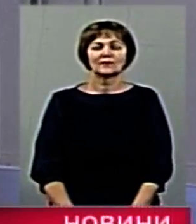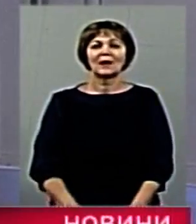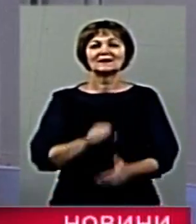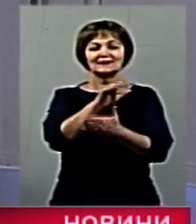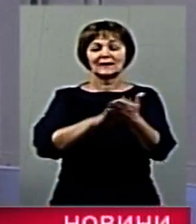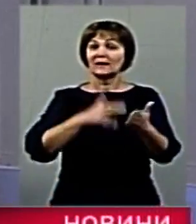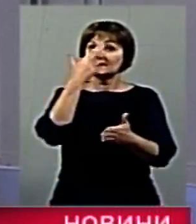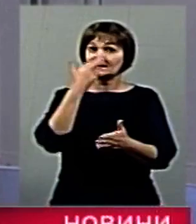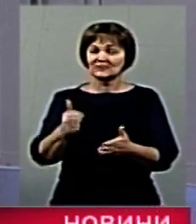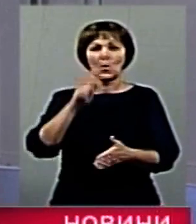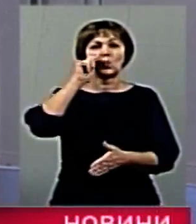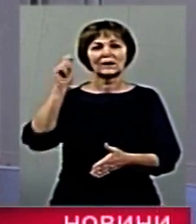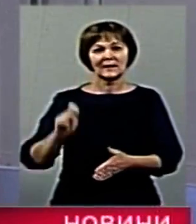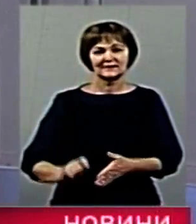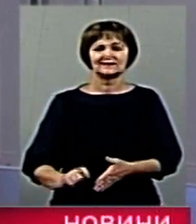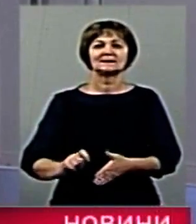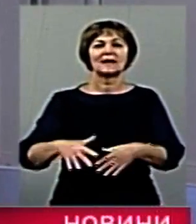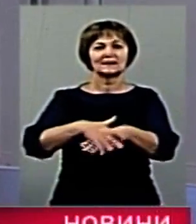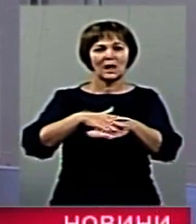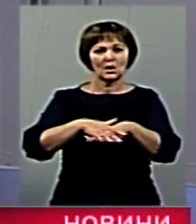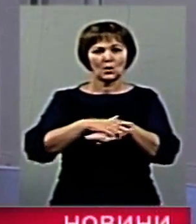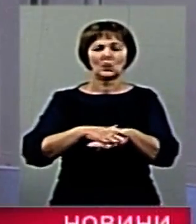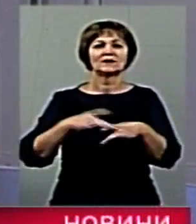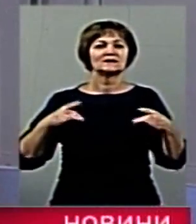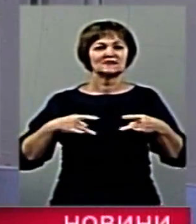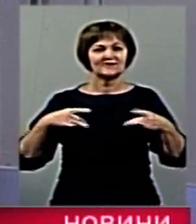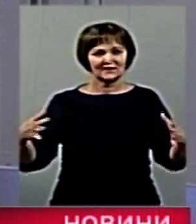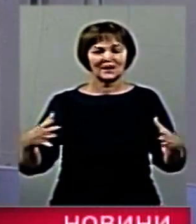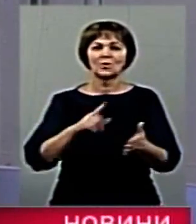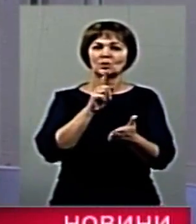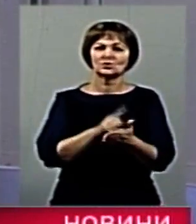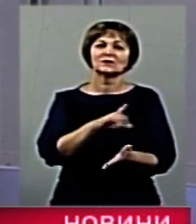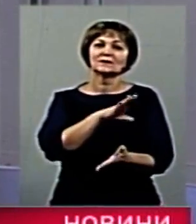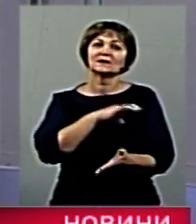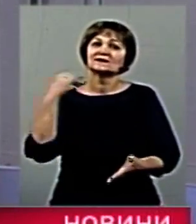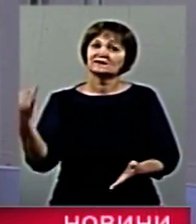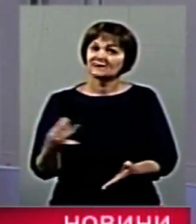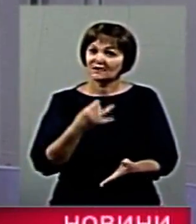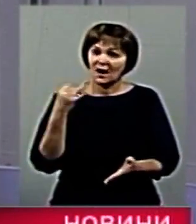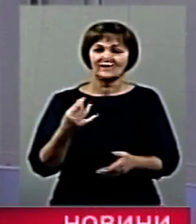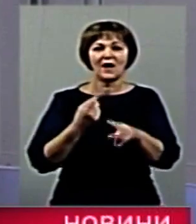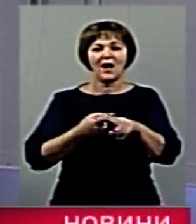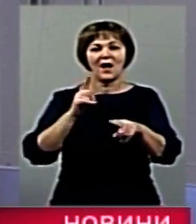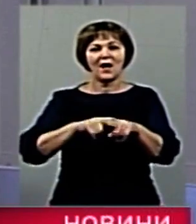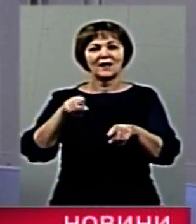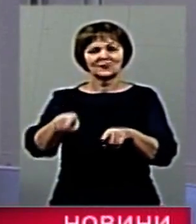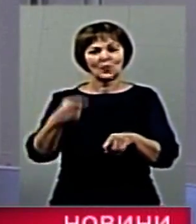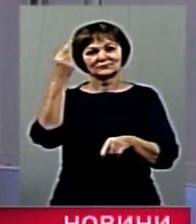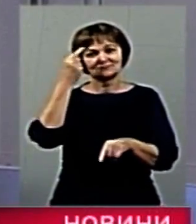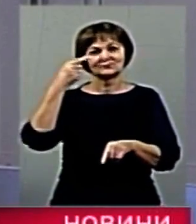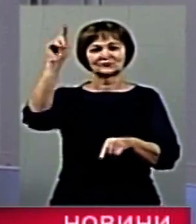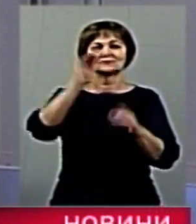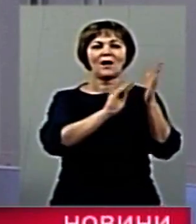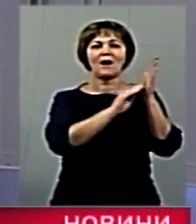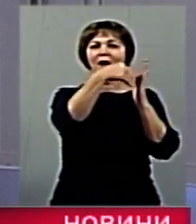Традиційні українські свята мають бути цікавими для молоді. Доступний і цікавий спосіб знайшли організатори створення перекидного календаря. Вони